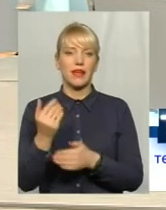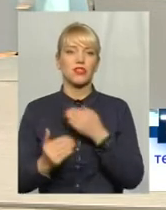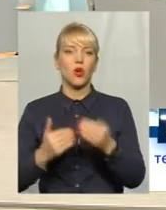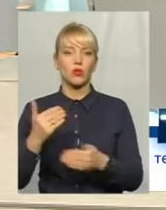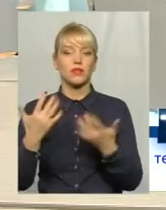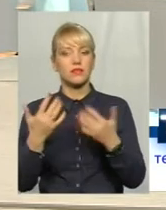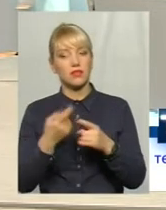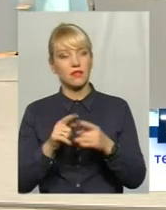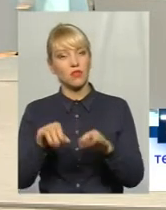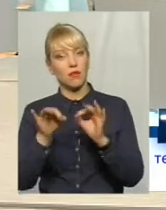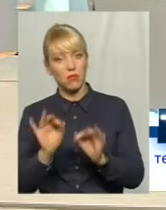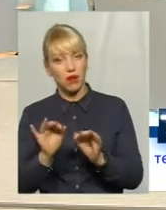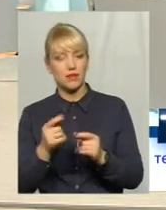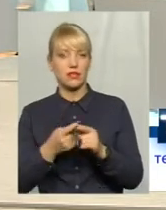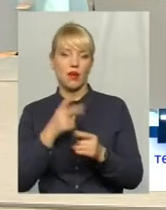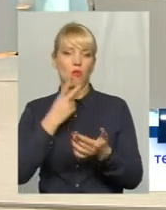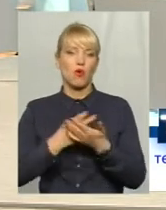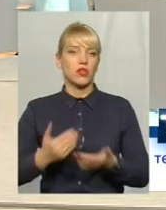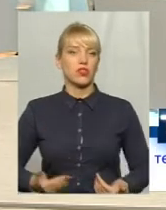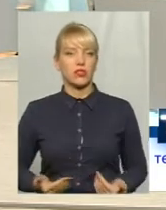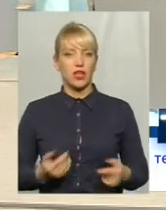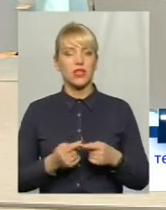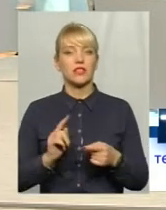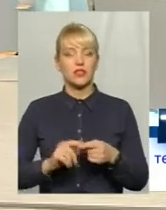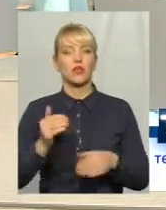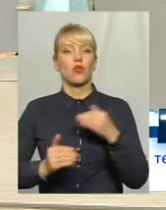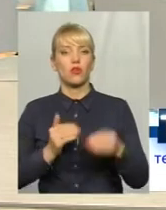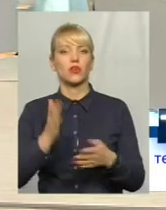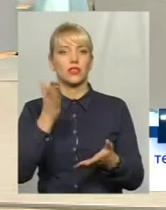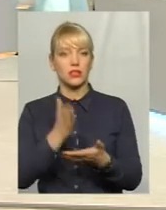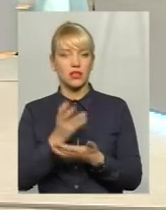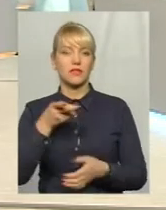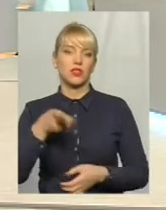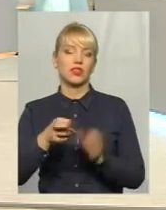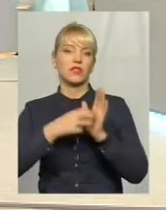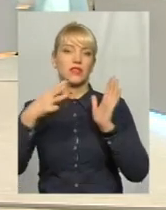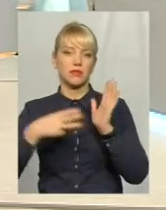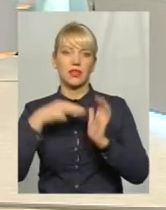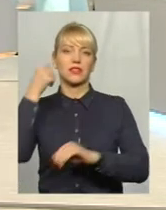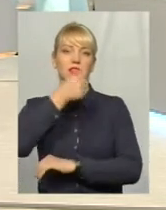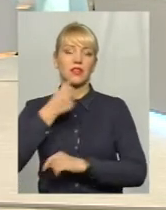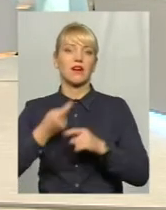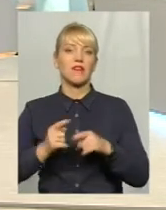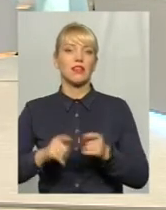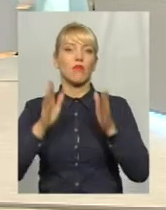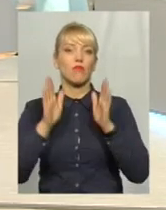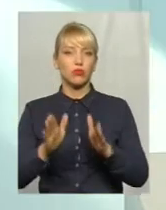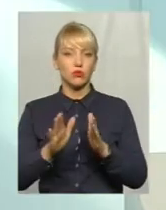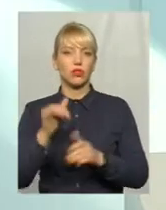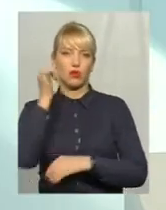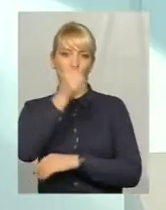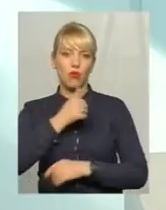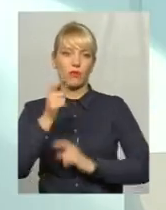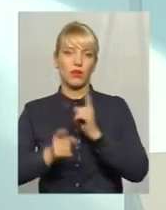вони правильні, ну, це покаже життя. Але ці кроки є. І 2018 рік, він буде роком